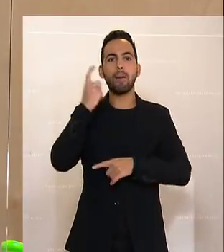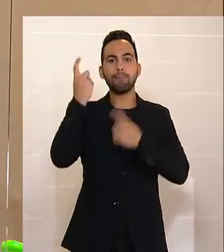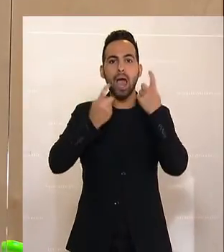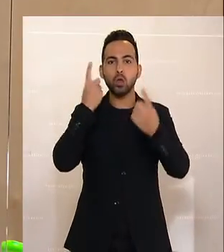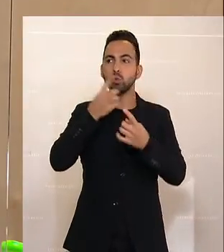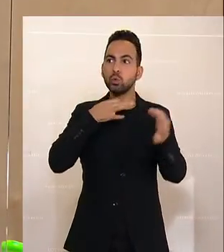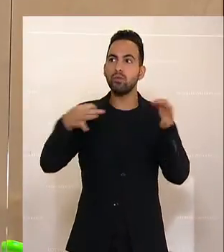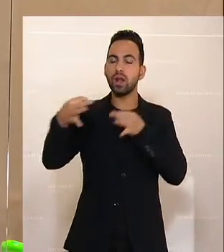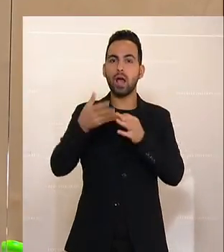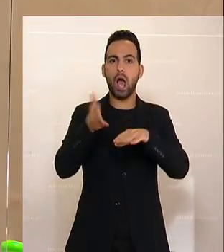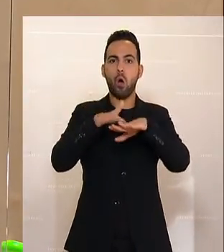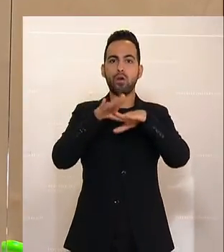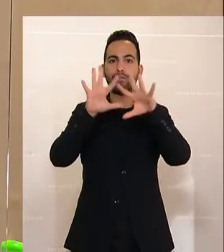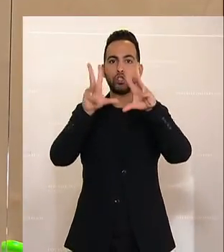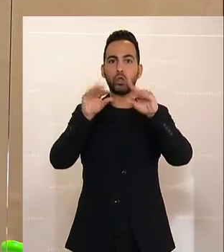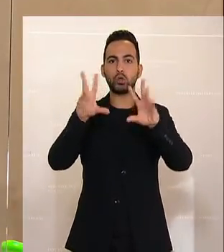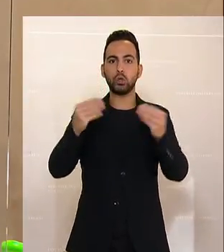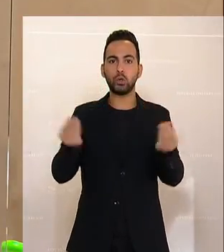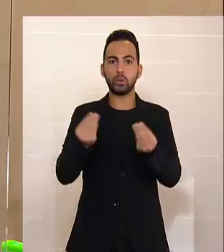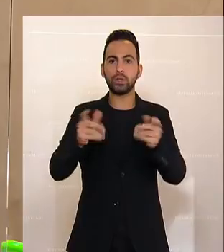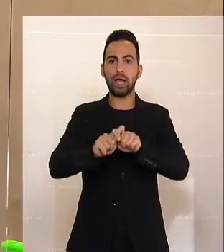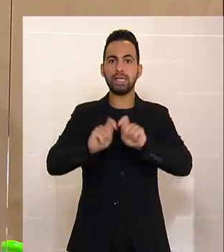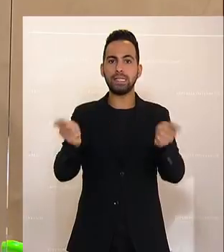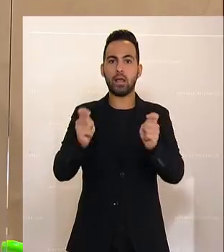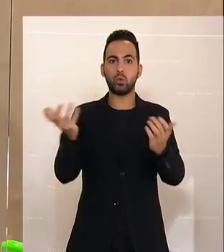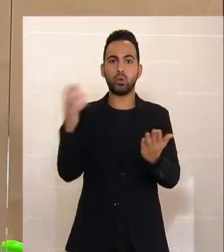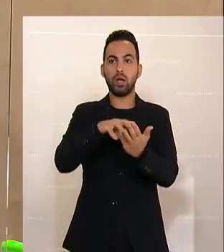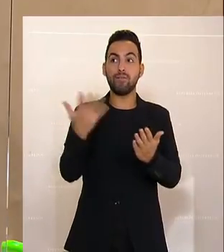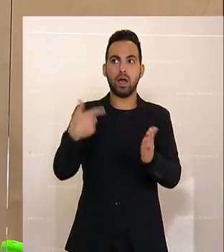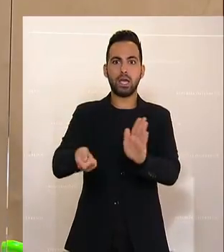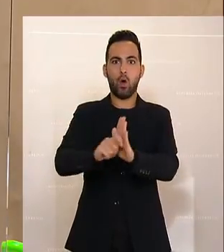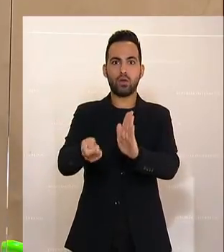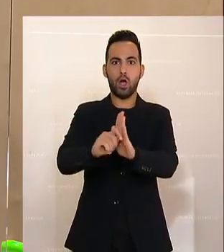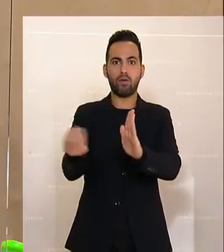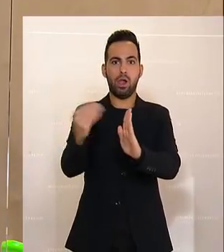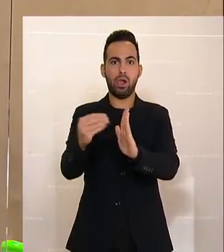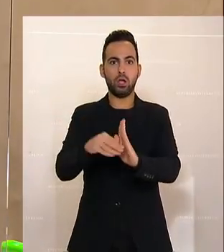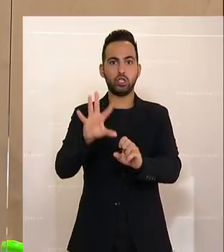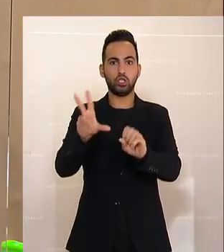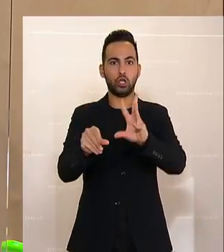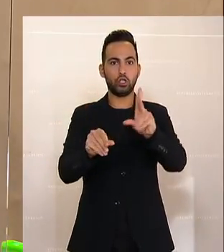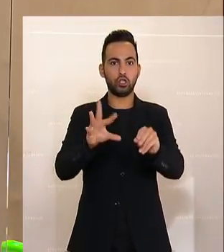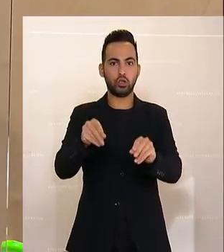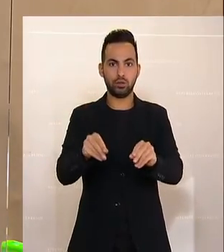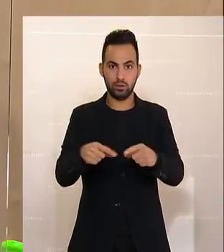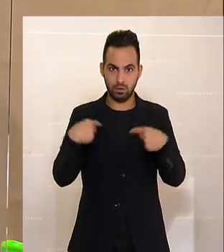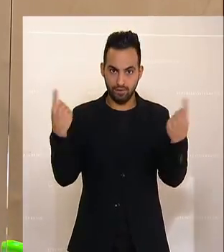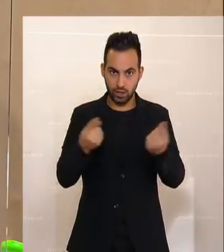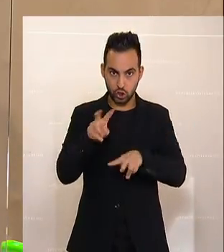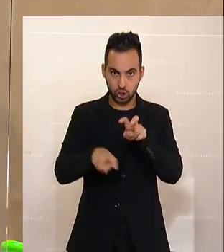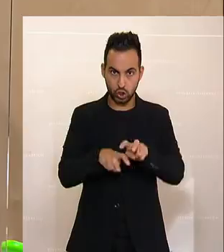beauftragt, um entsprechende Berichterstattung in Boulevardmedien dazu gekauft worden sei. Und das alles von unser aller